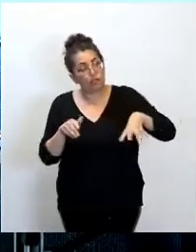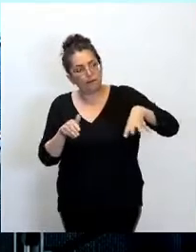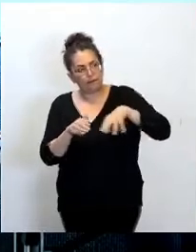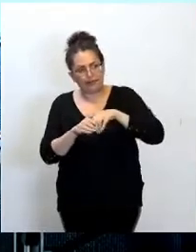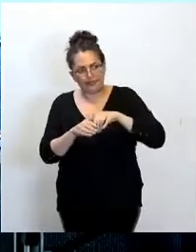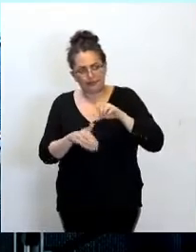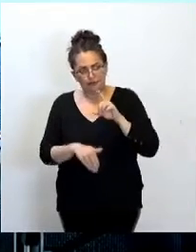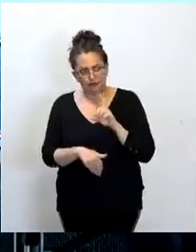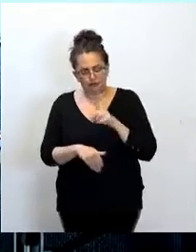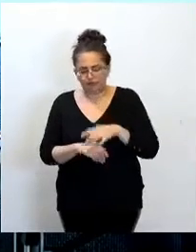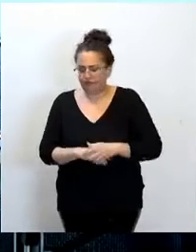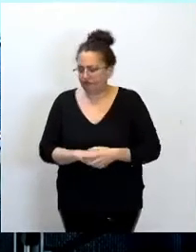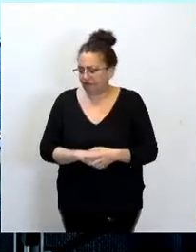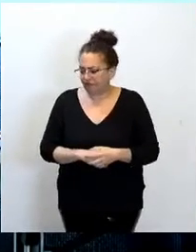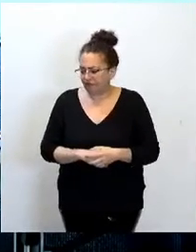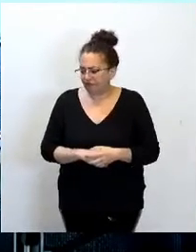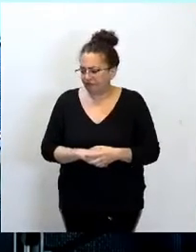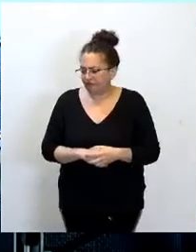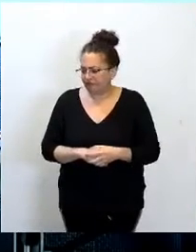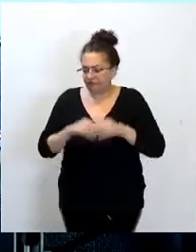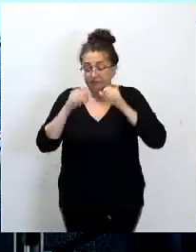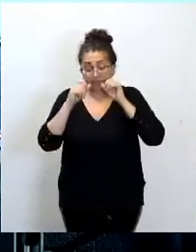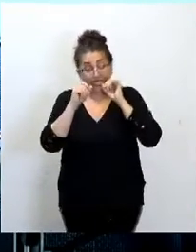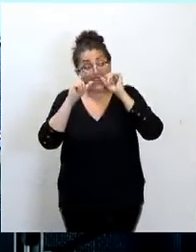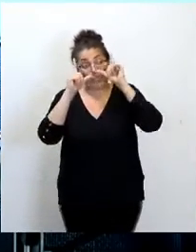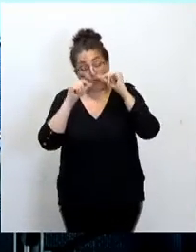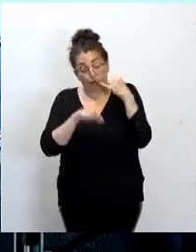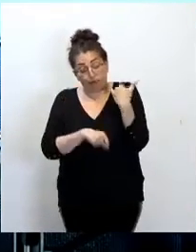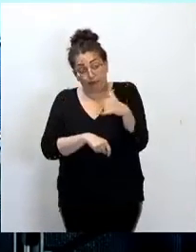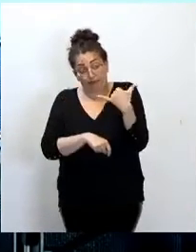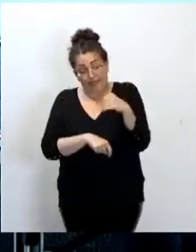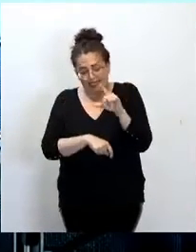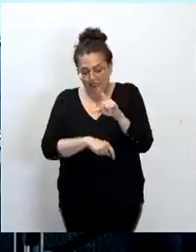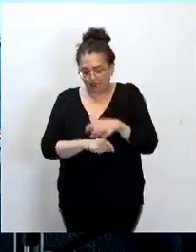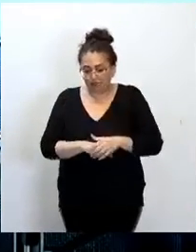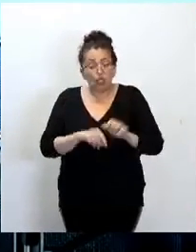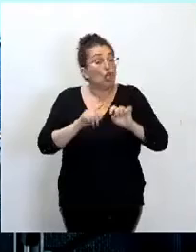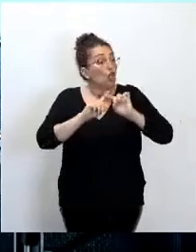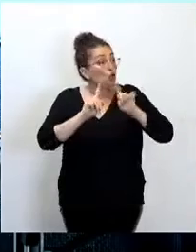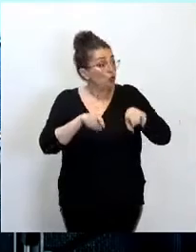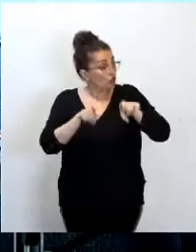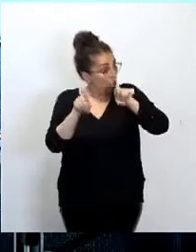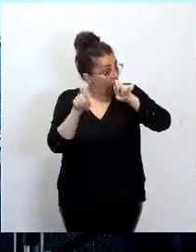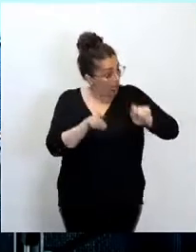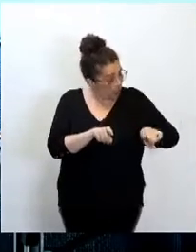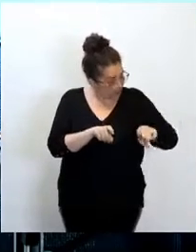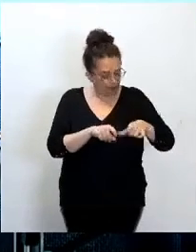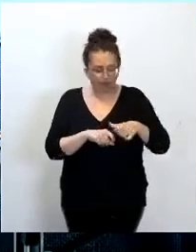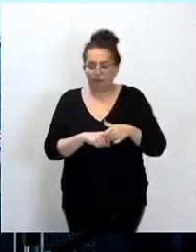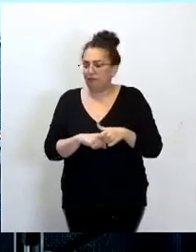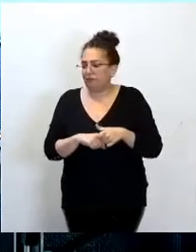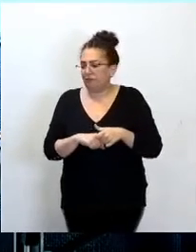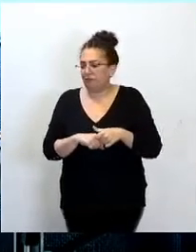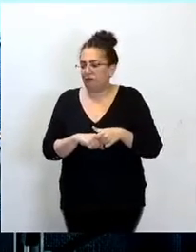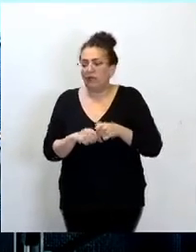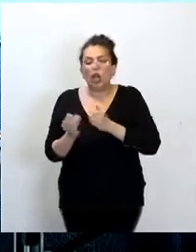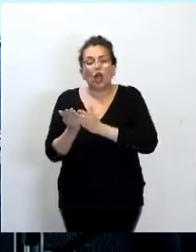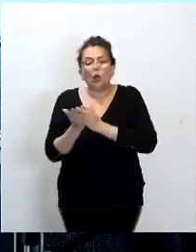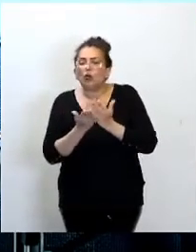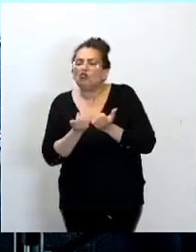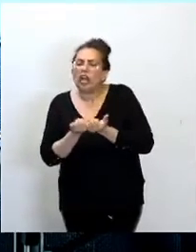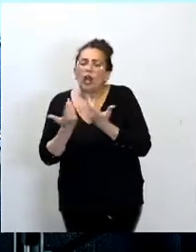Autre étonnement, alors que vous diminuez le budget, que vous baissez également le nombre de projets